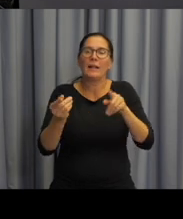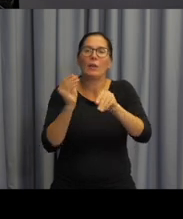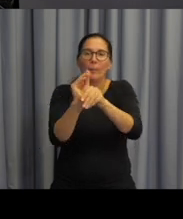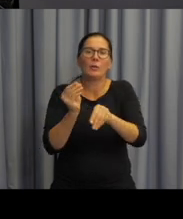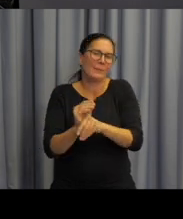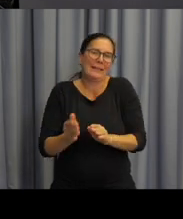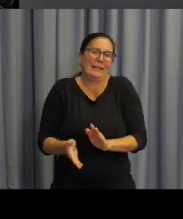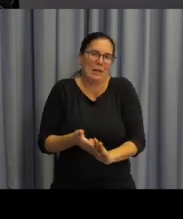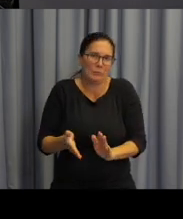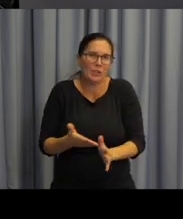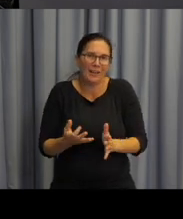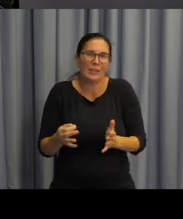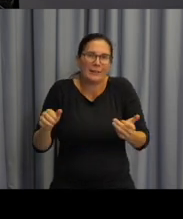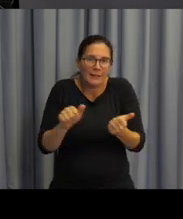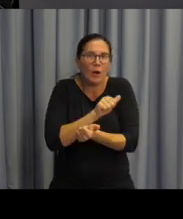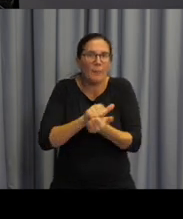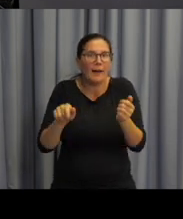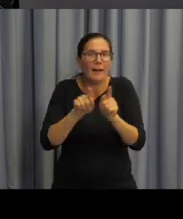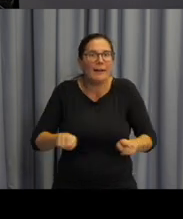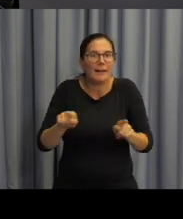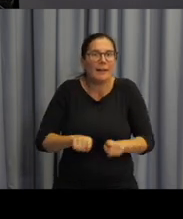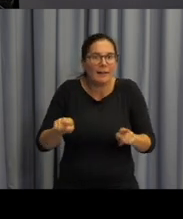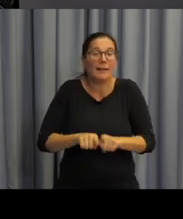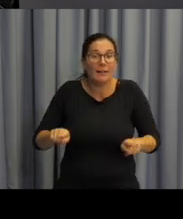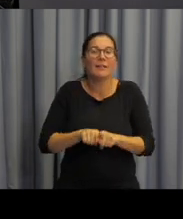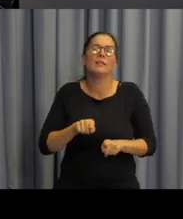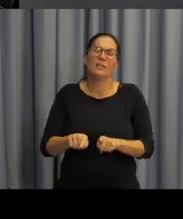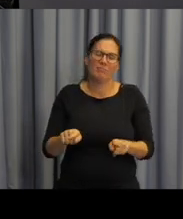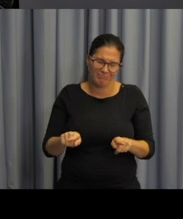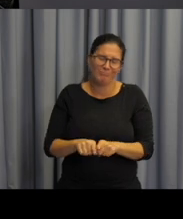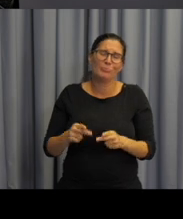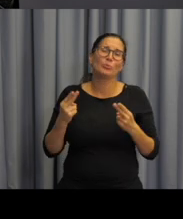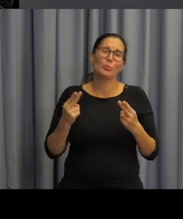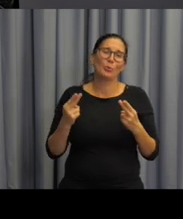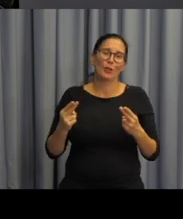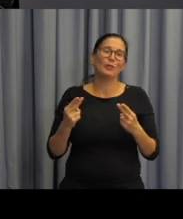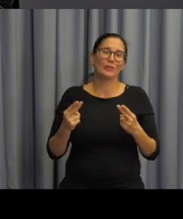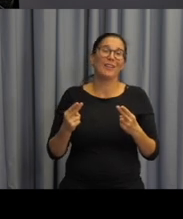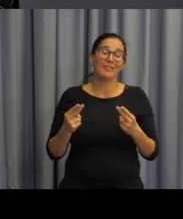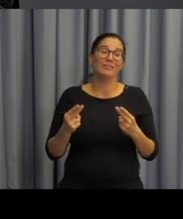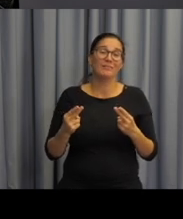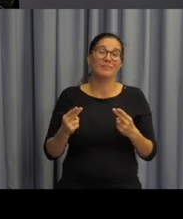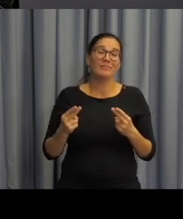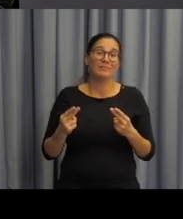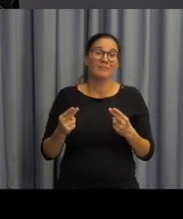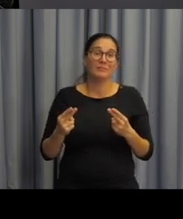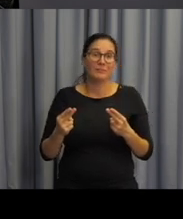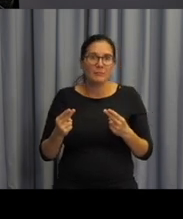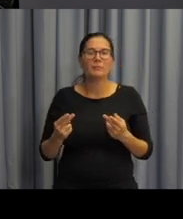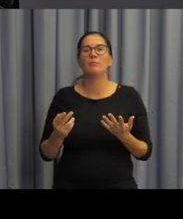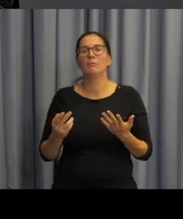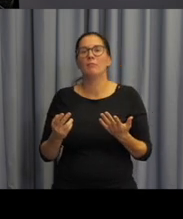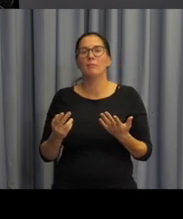protože i ta vlastně můžou být, jsou moc důležitá a je jenom otázka, jak je žákům